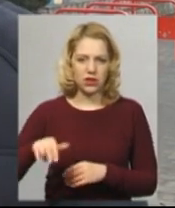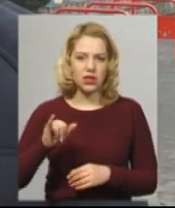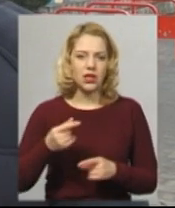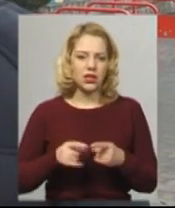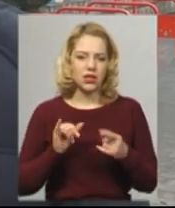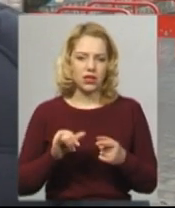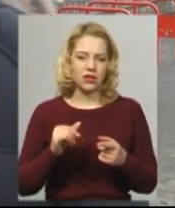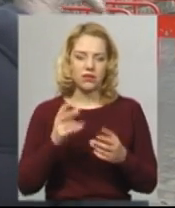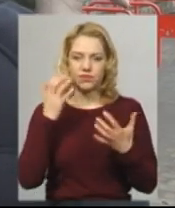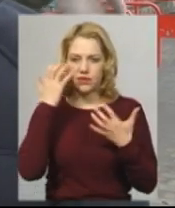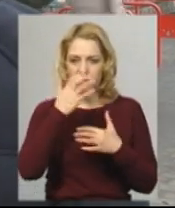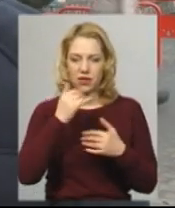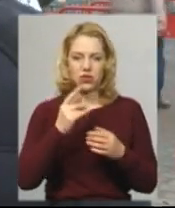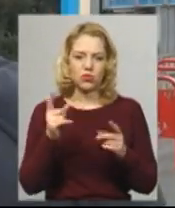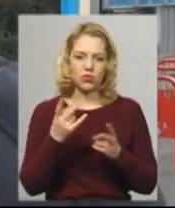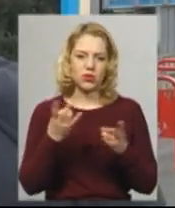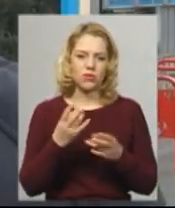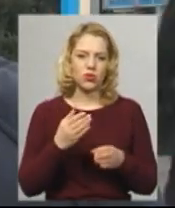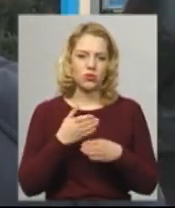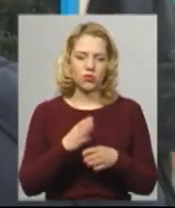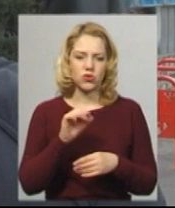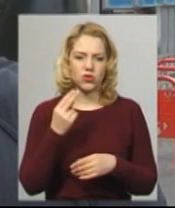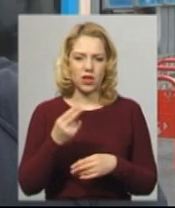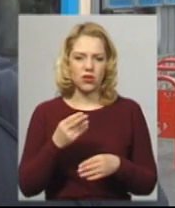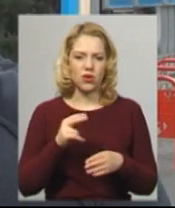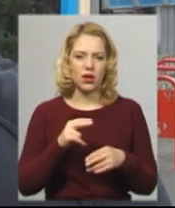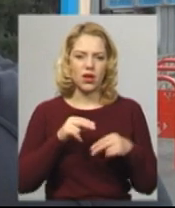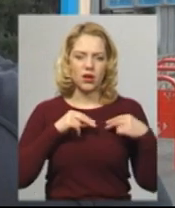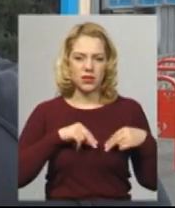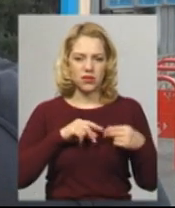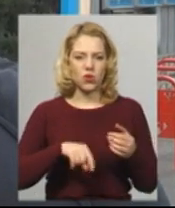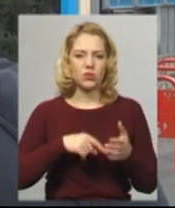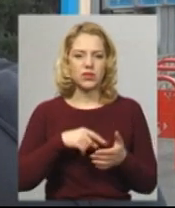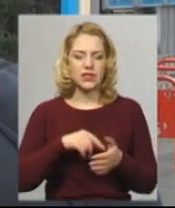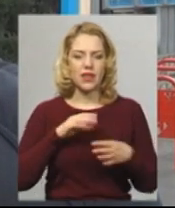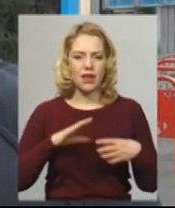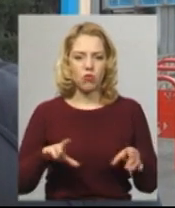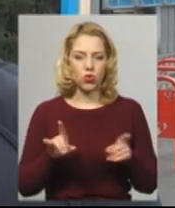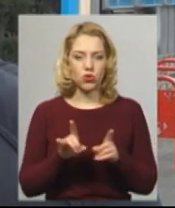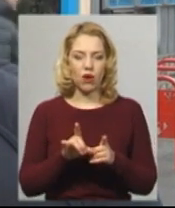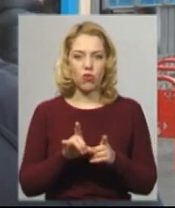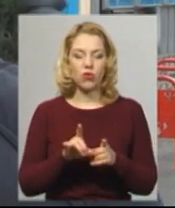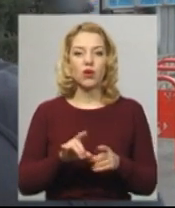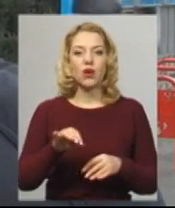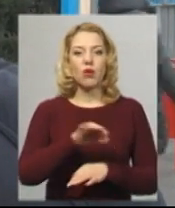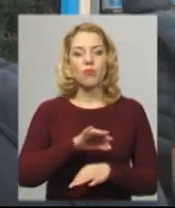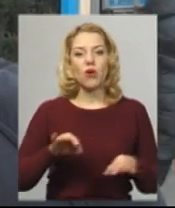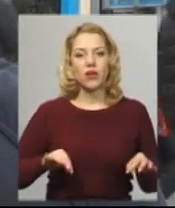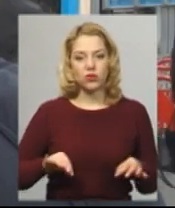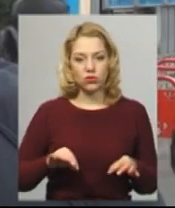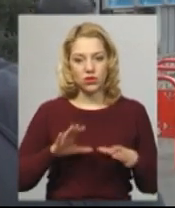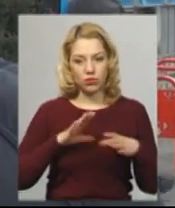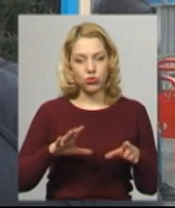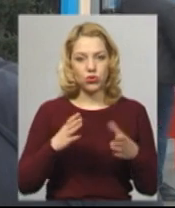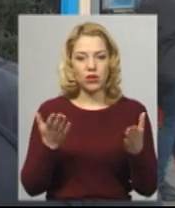допомога соціального працівника. У місті не було такого проєкту, не було